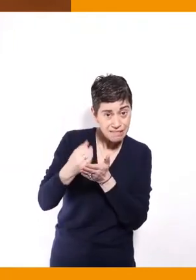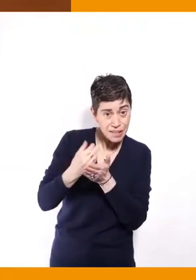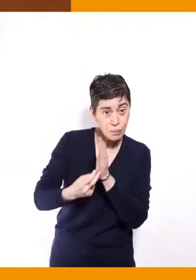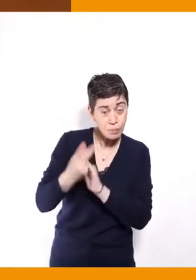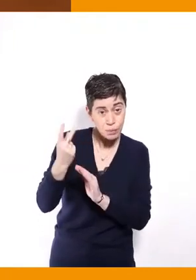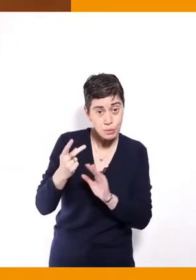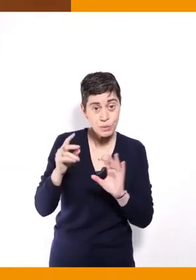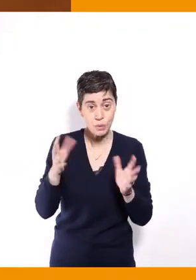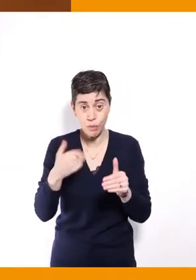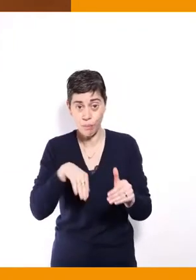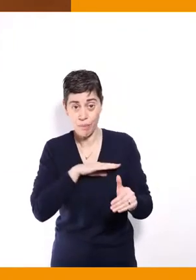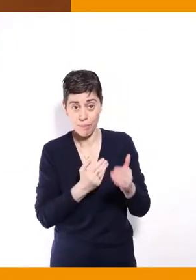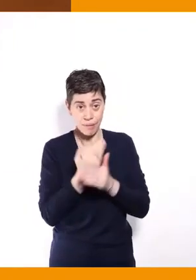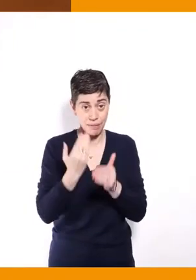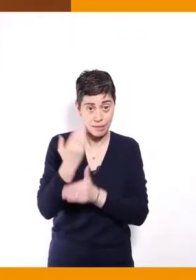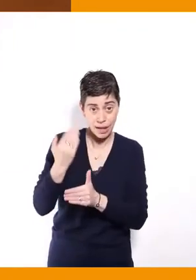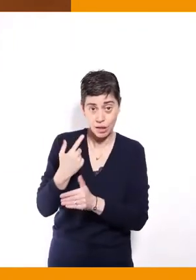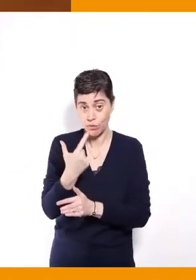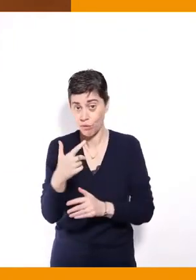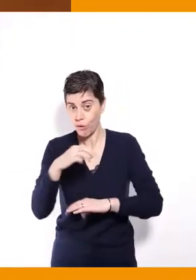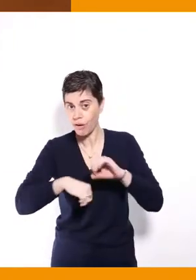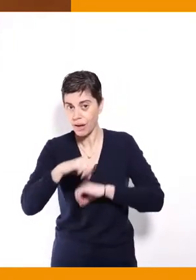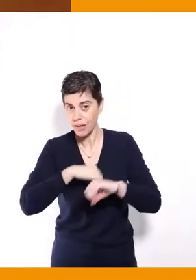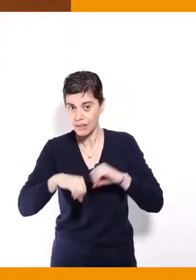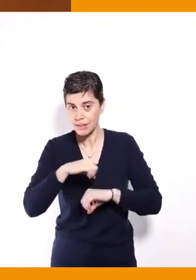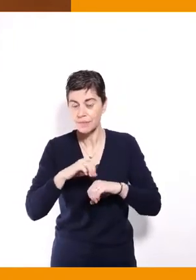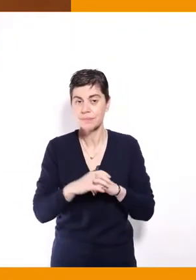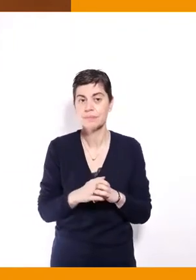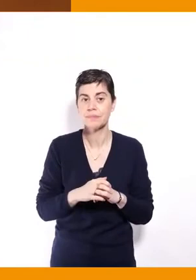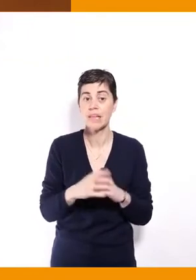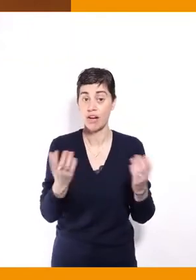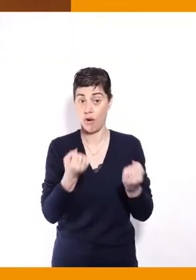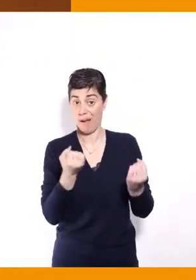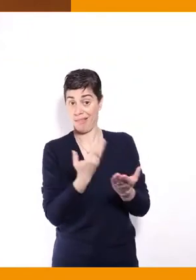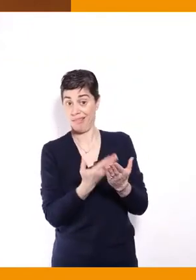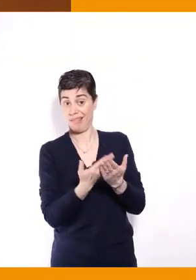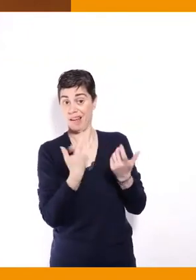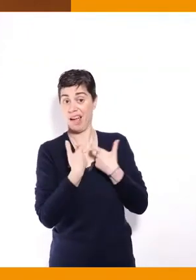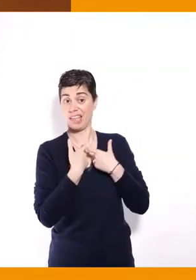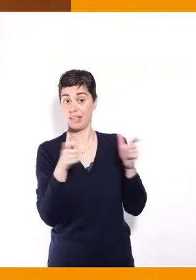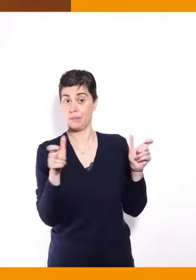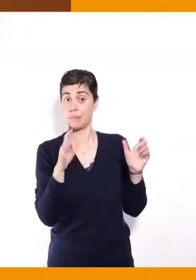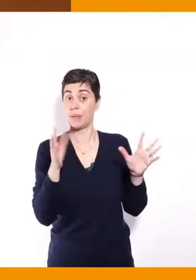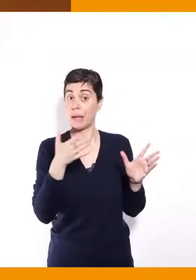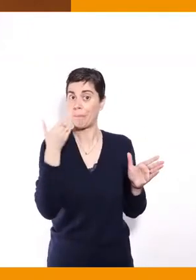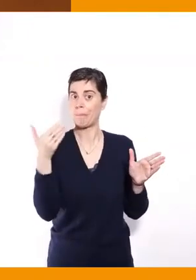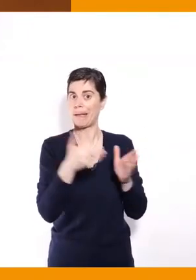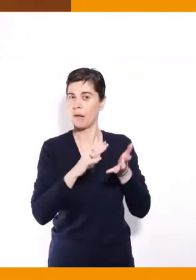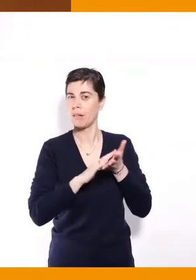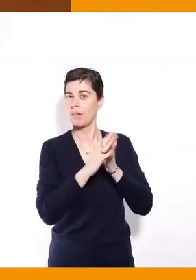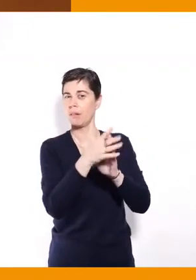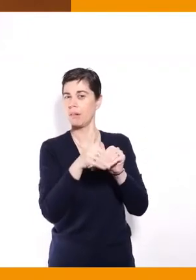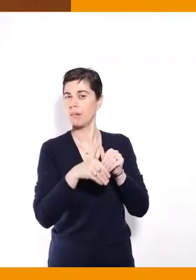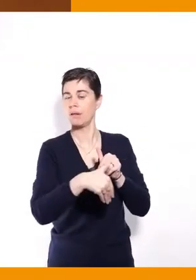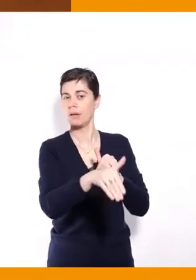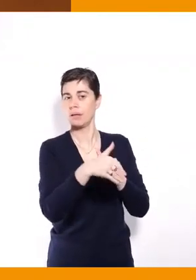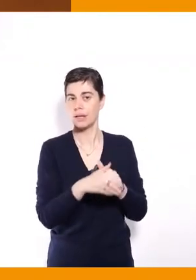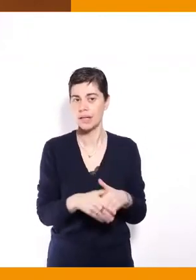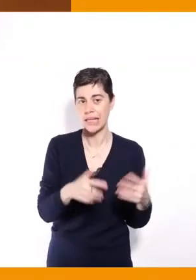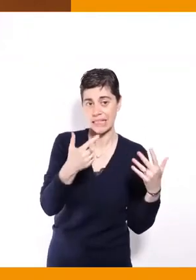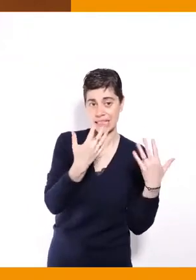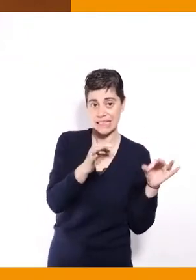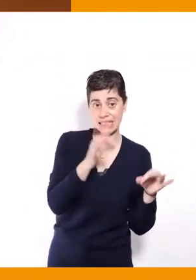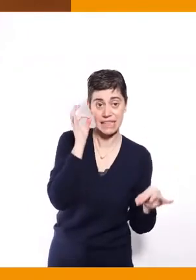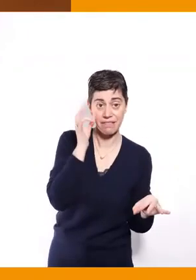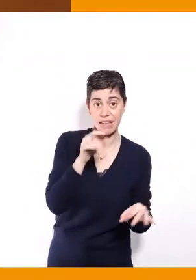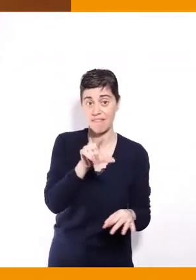ces deux matinées par aussi l'accessibilité des campagnes peut-être qui va s'améliorer d'ici là. Les deux dates sont le 10 avril